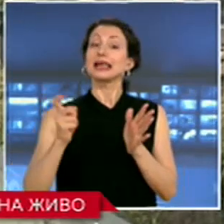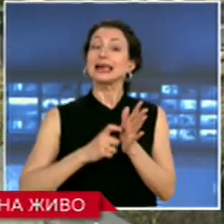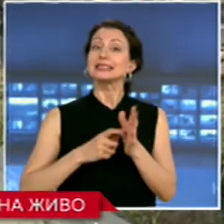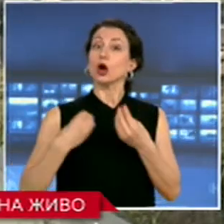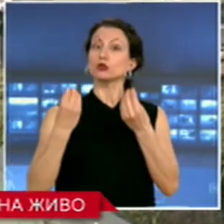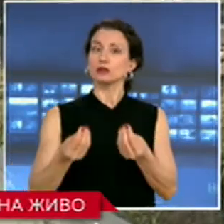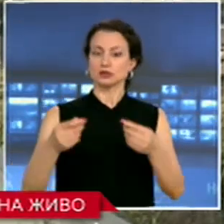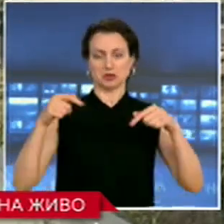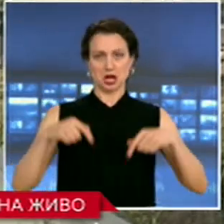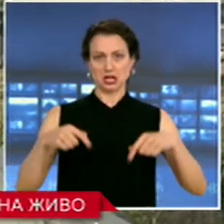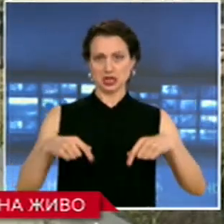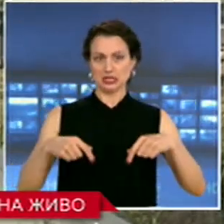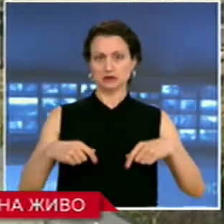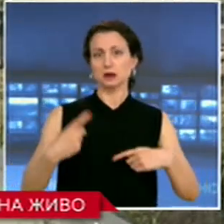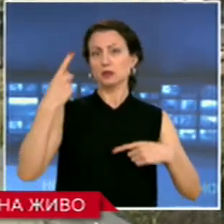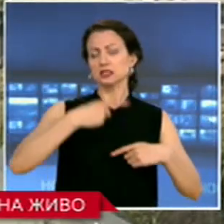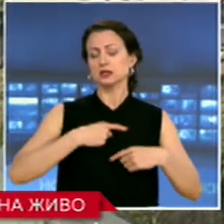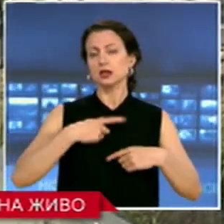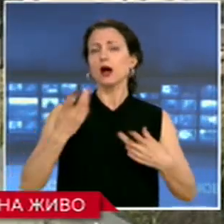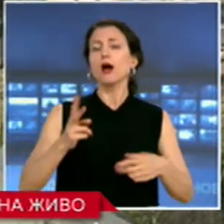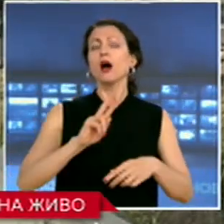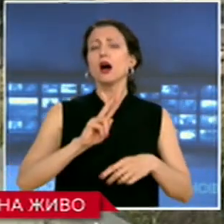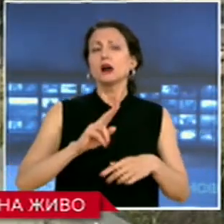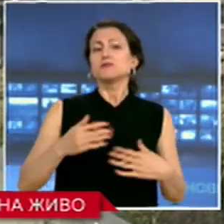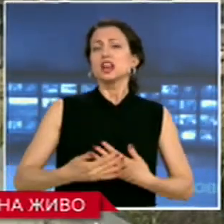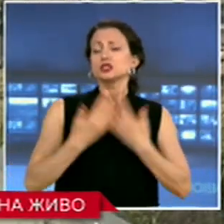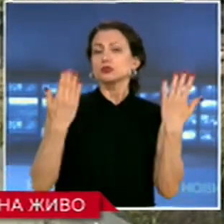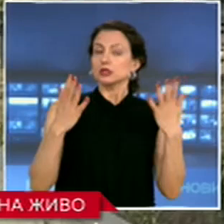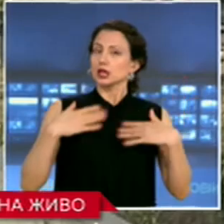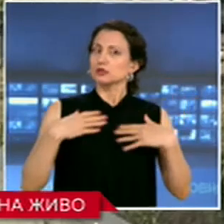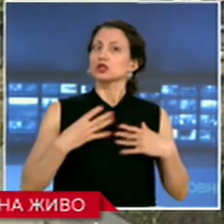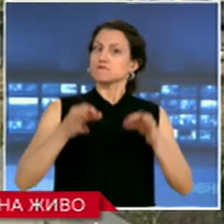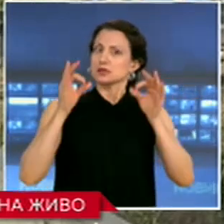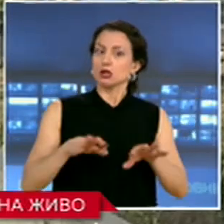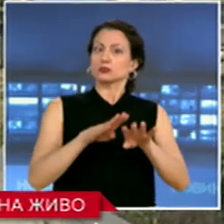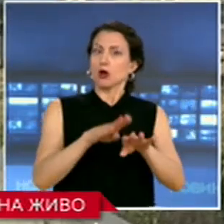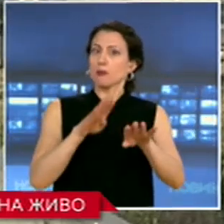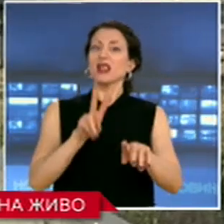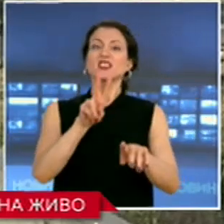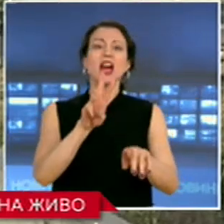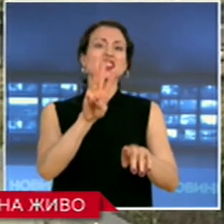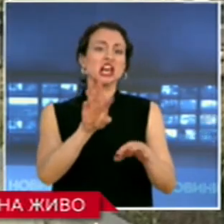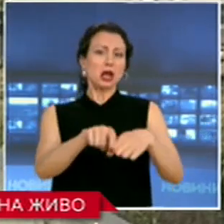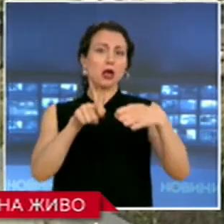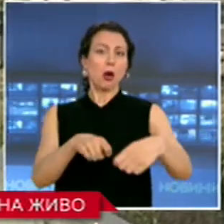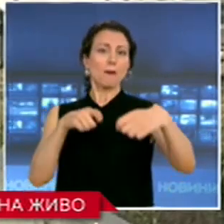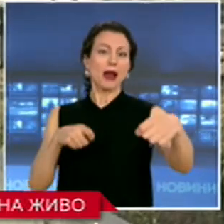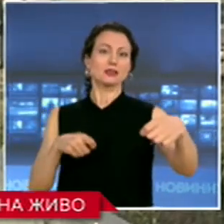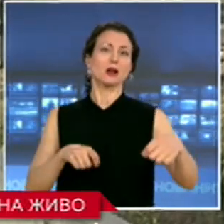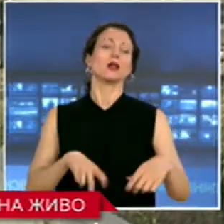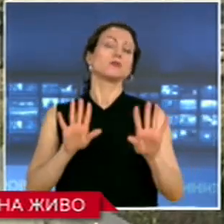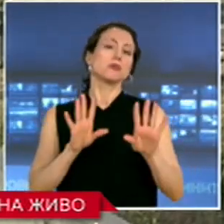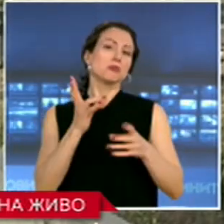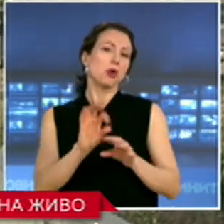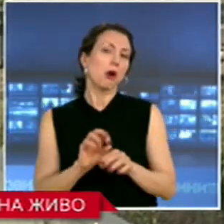имаше сериозна опашка на кулата. Около 2-3 км достигаше тя около обя това, че опашката се ступи и след